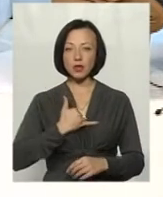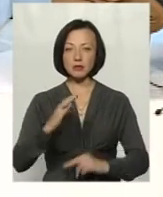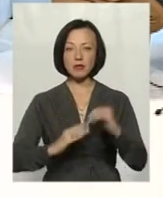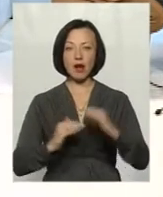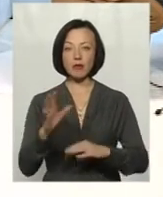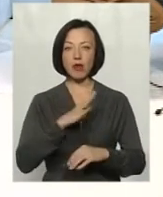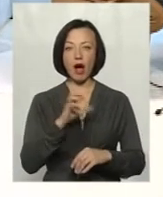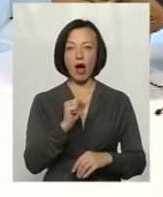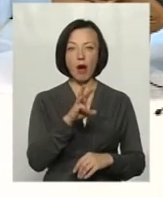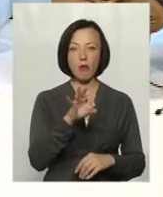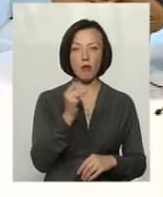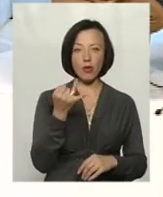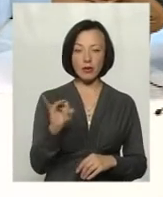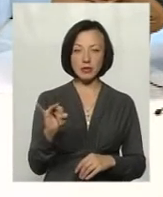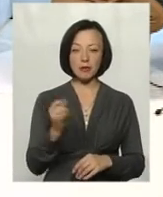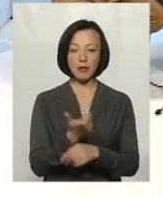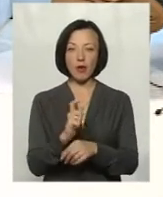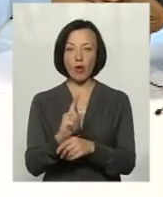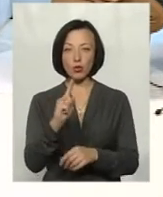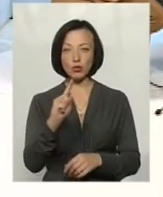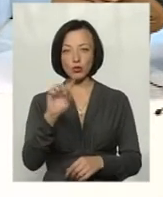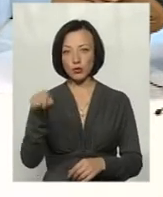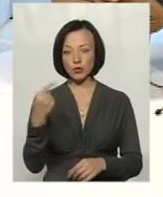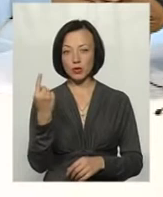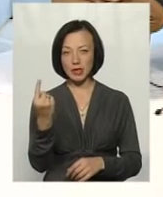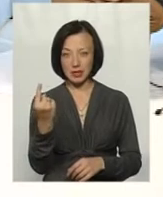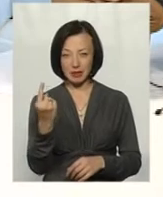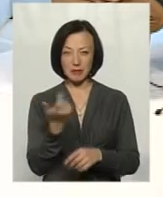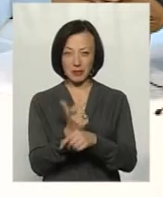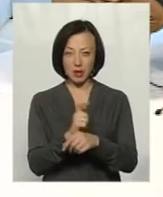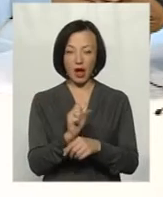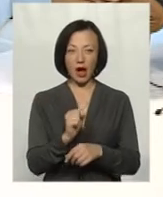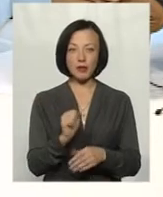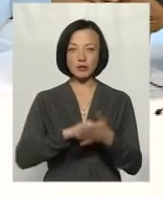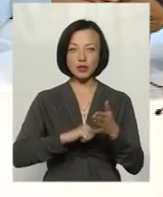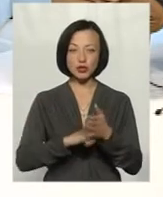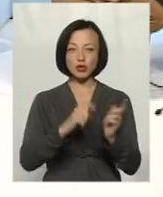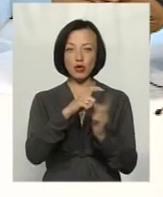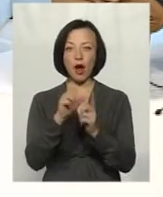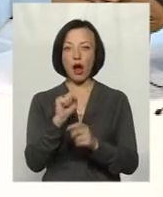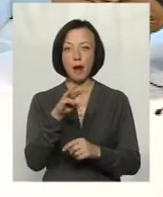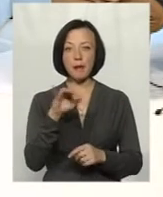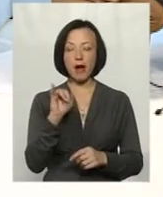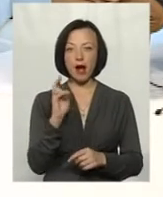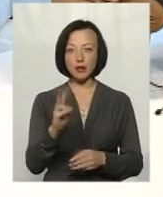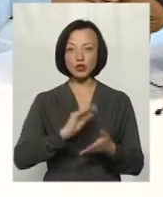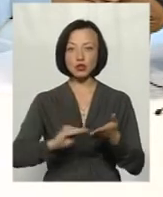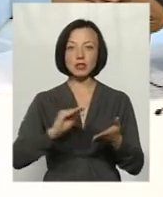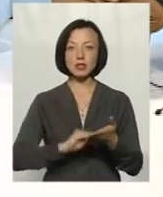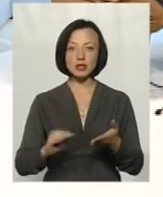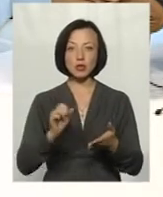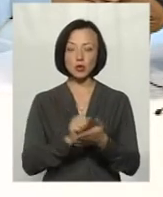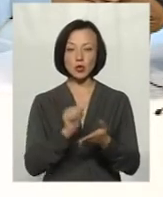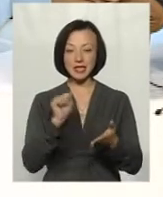було амоніє перевищення на 0,1 мг на дециметр кубічний, а із-за того, що було вже то слово «аміак», потім журналіст до